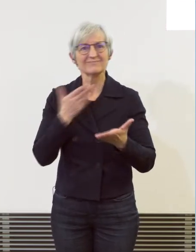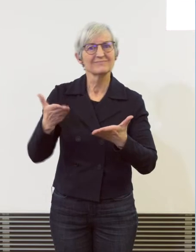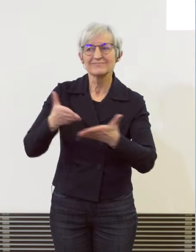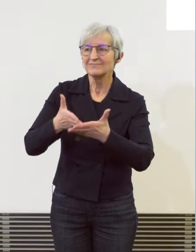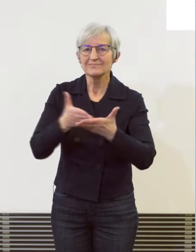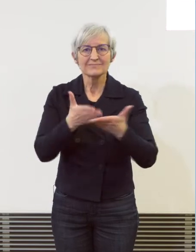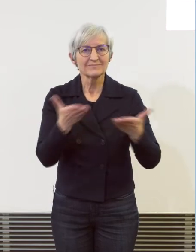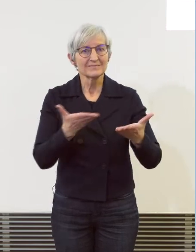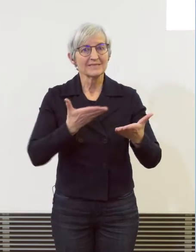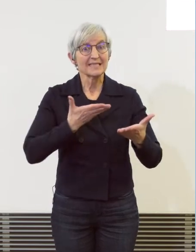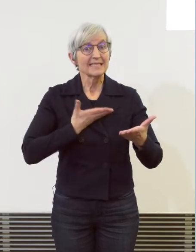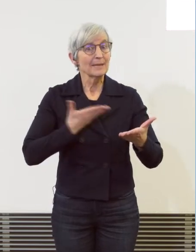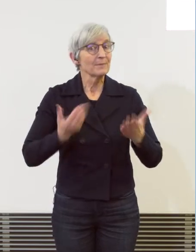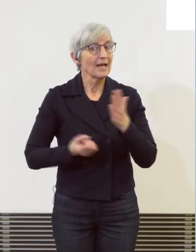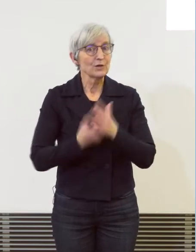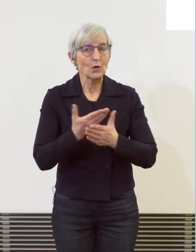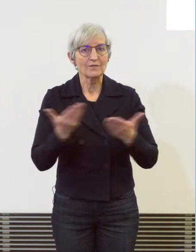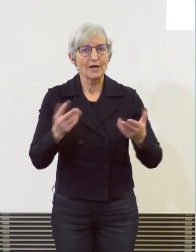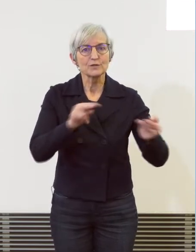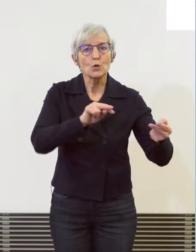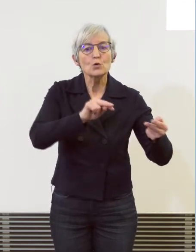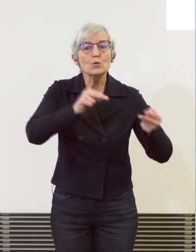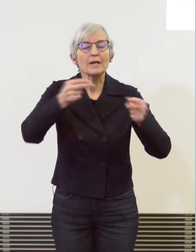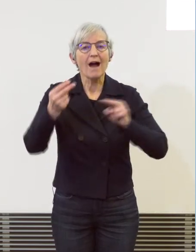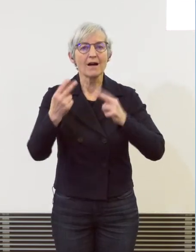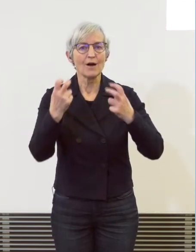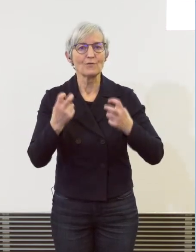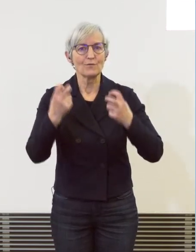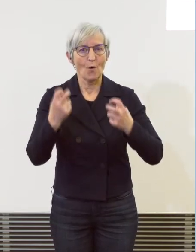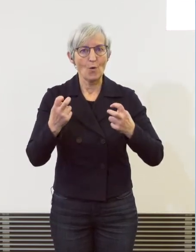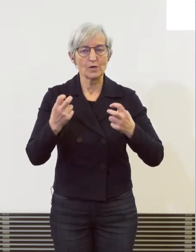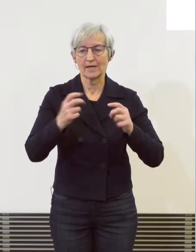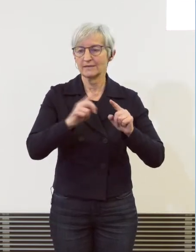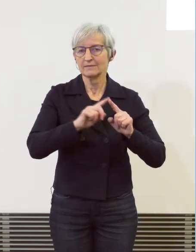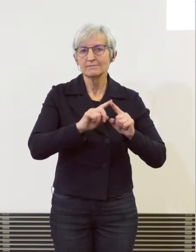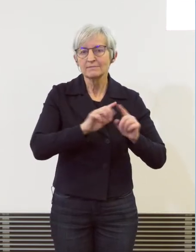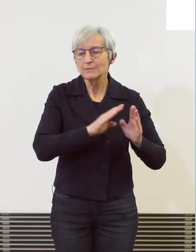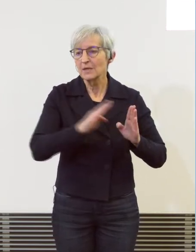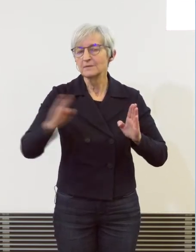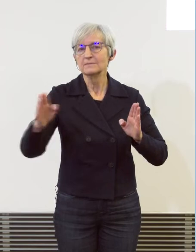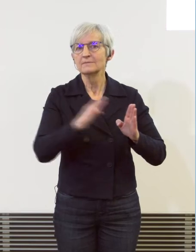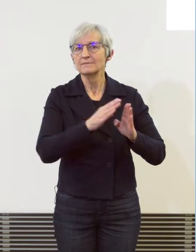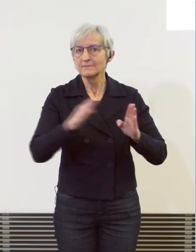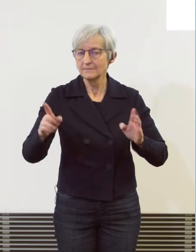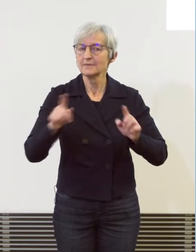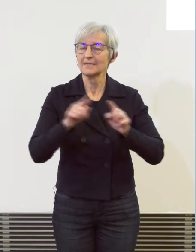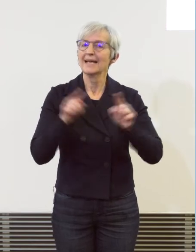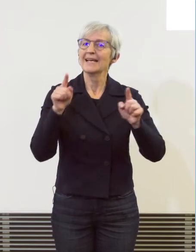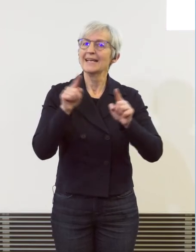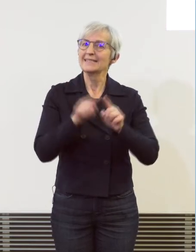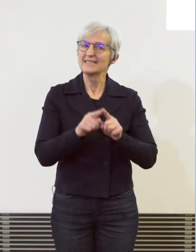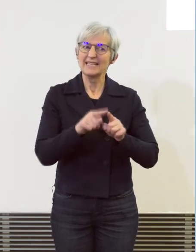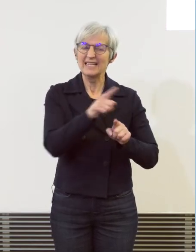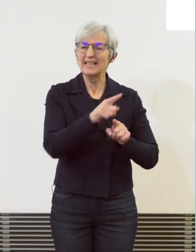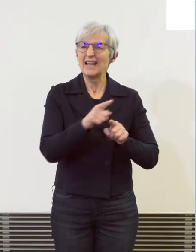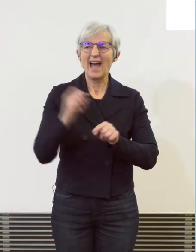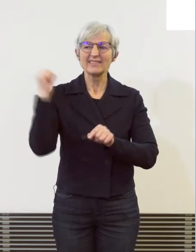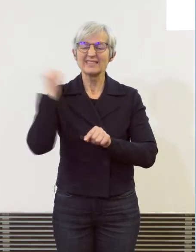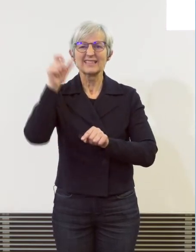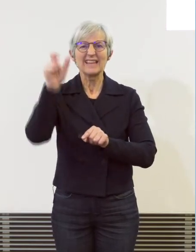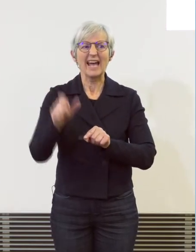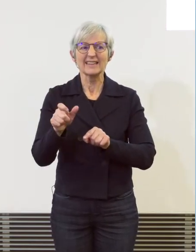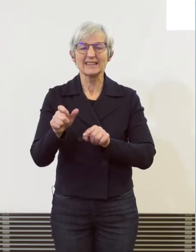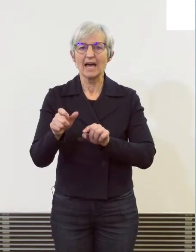Übergangswohnungen, damit die Distanzen des Täters weiterhin gewährleisten kann. Also wir machen